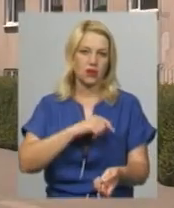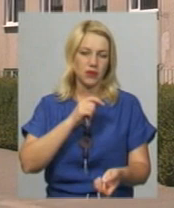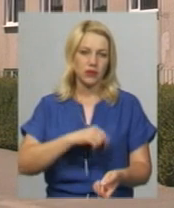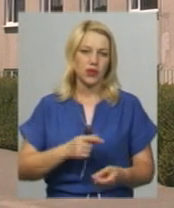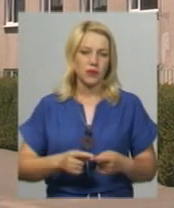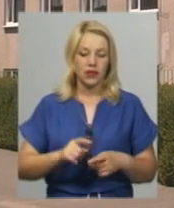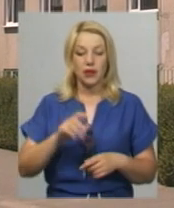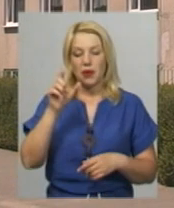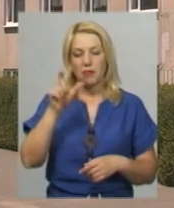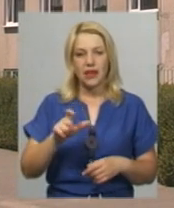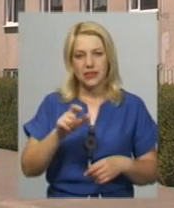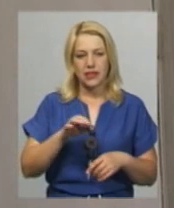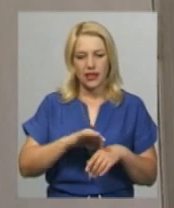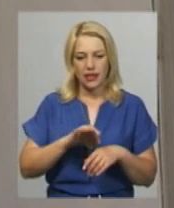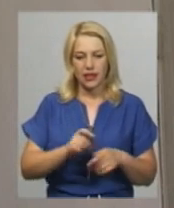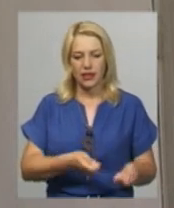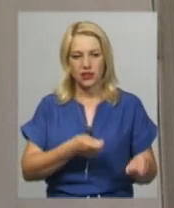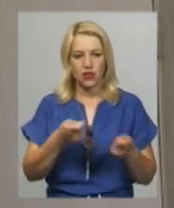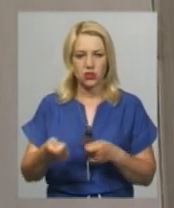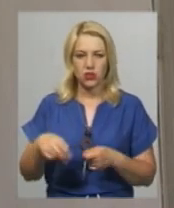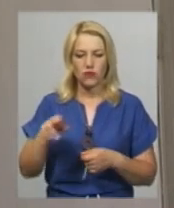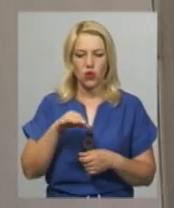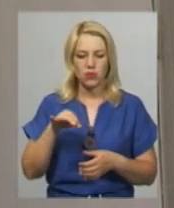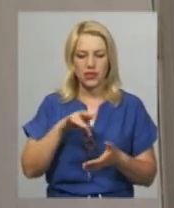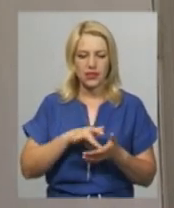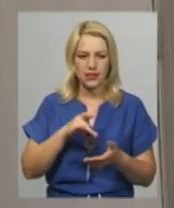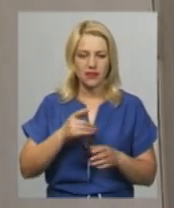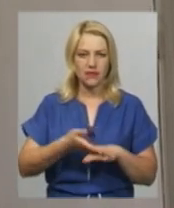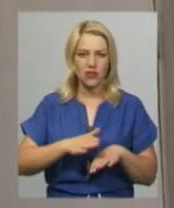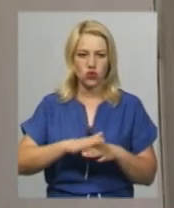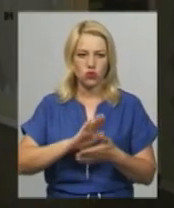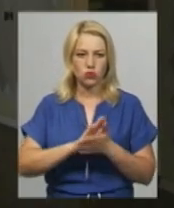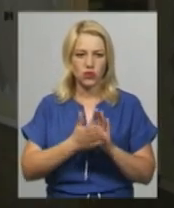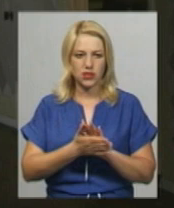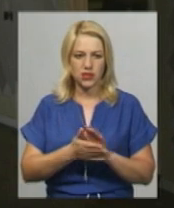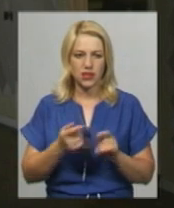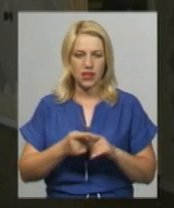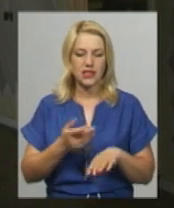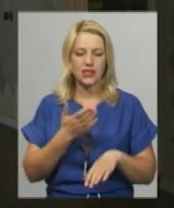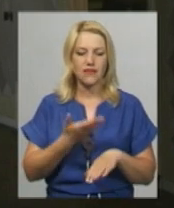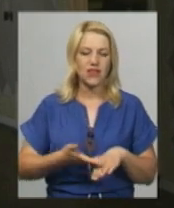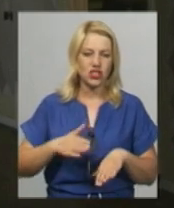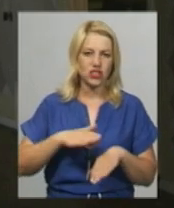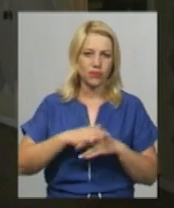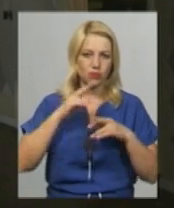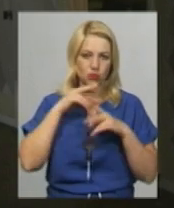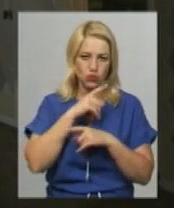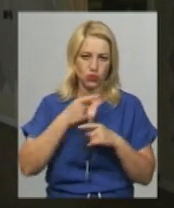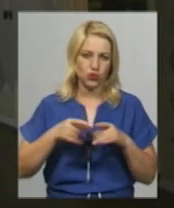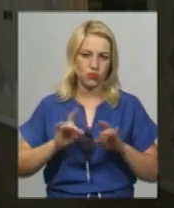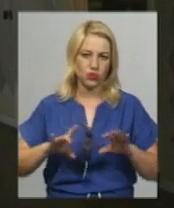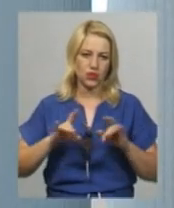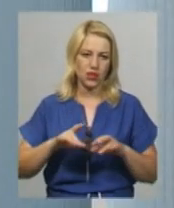доставили до інфекційної лікарні обласного центру в важкому стані, з'явищами інтоксикації організму, каже завідувач відділенням анестезіології та